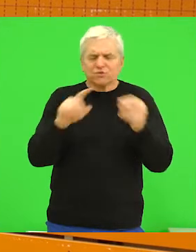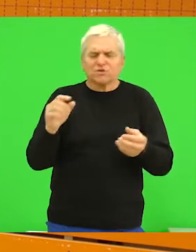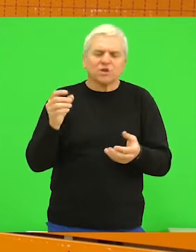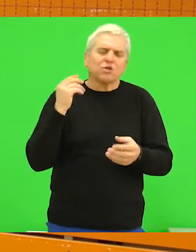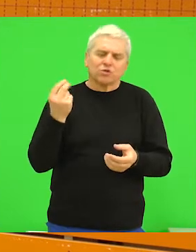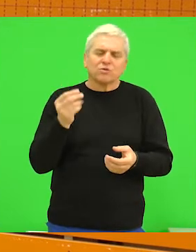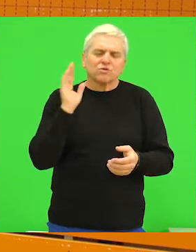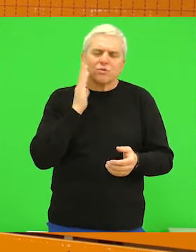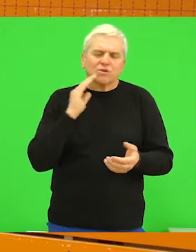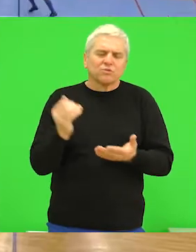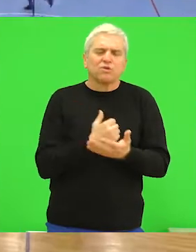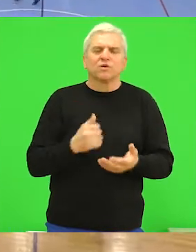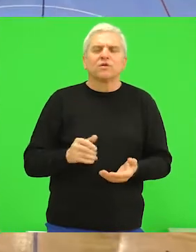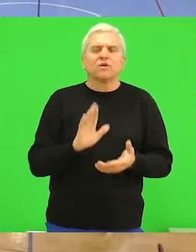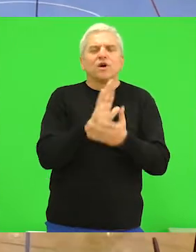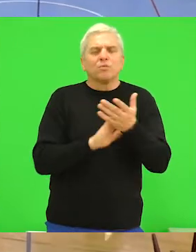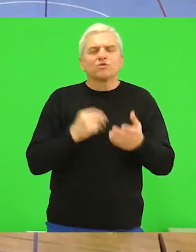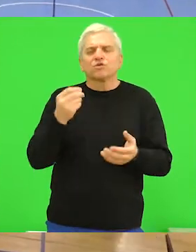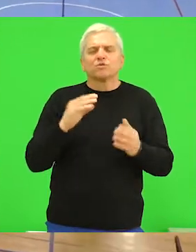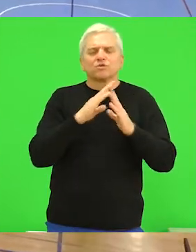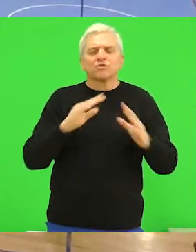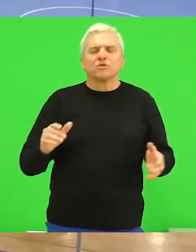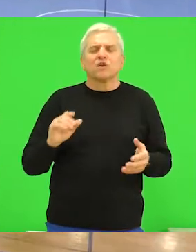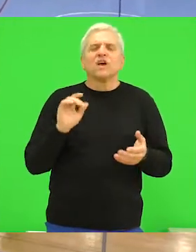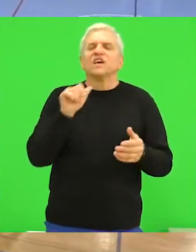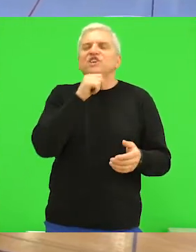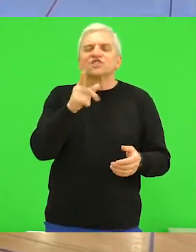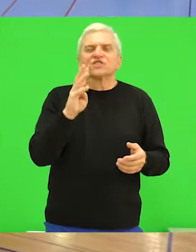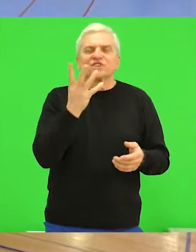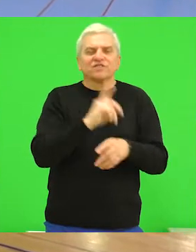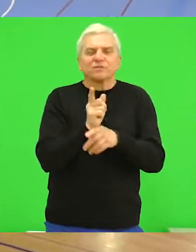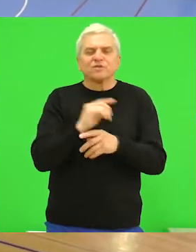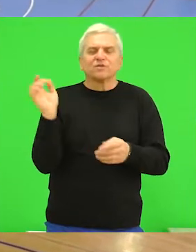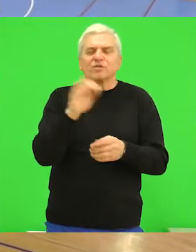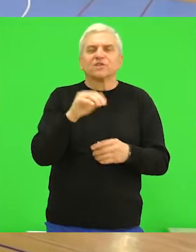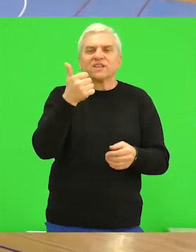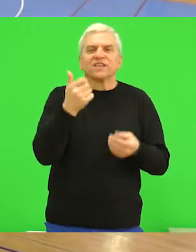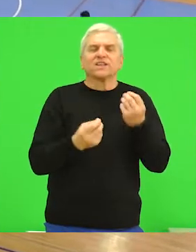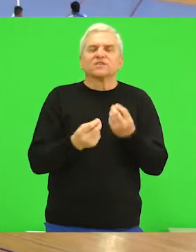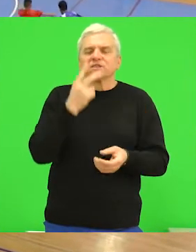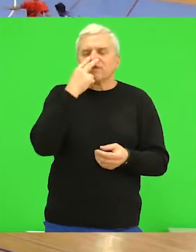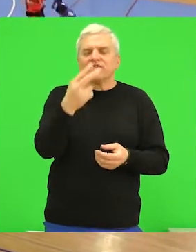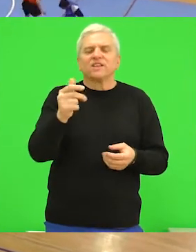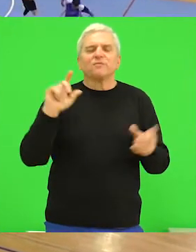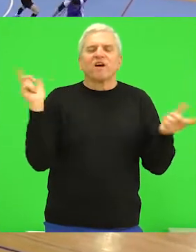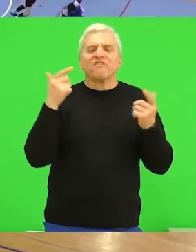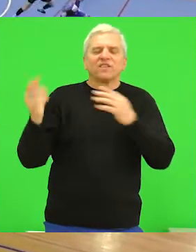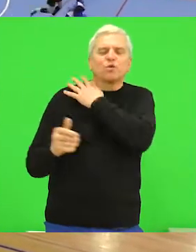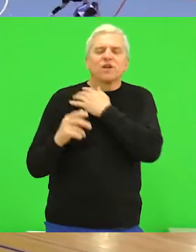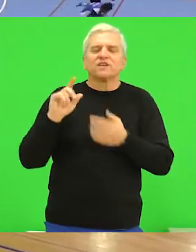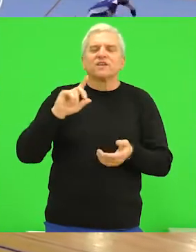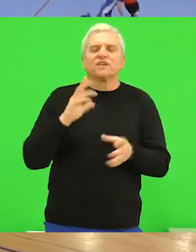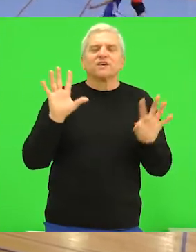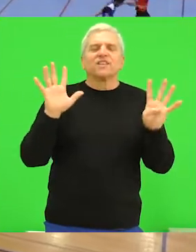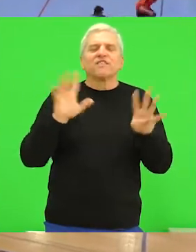nije propustila i zastužene su danas pobeđaju. Počelo je dobro po domaće, golom Ilčešina u četvrtom minutu, navijači i grači dobili su veter u